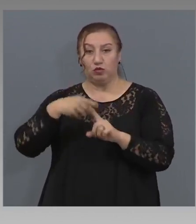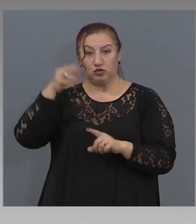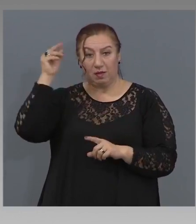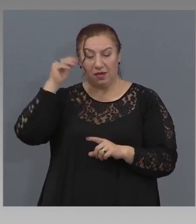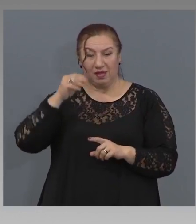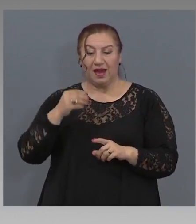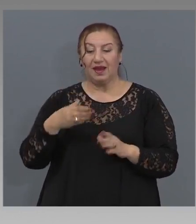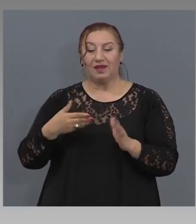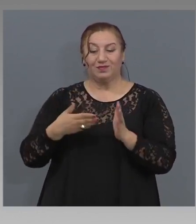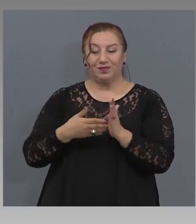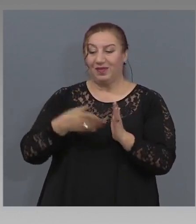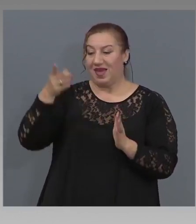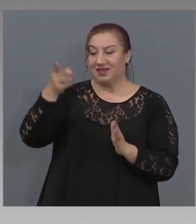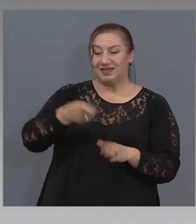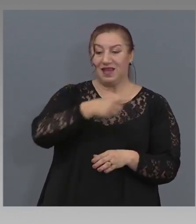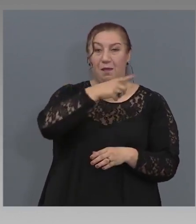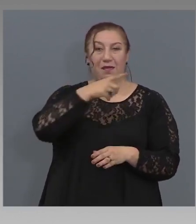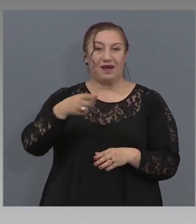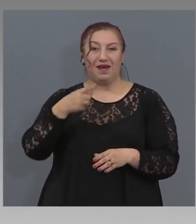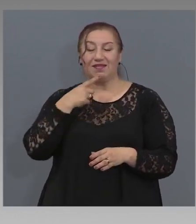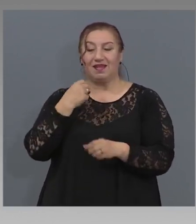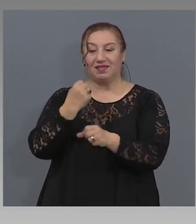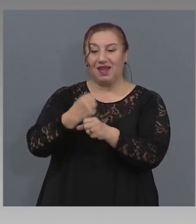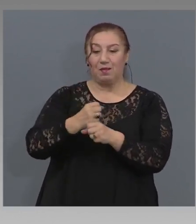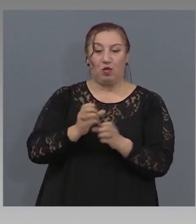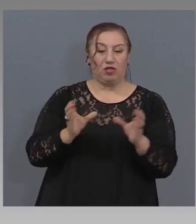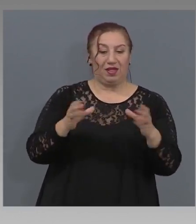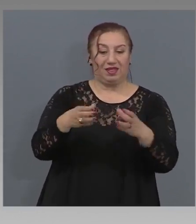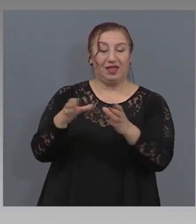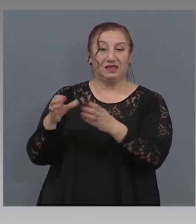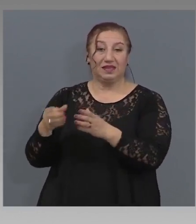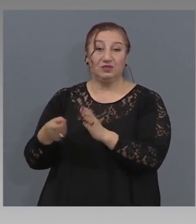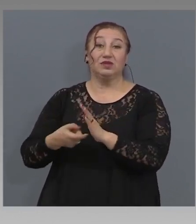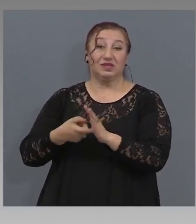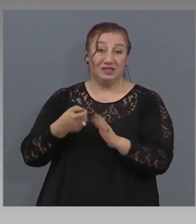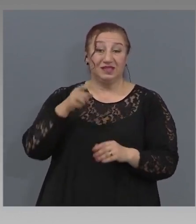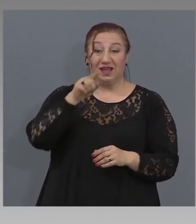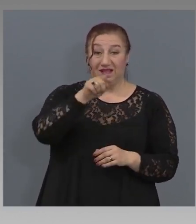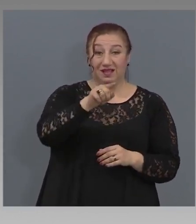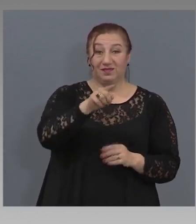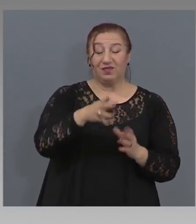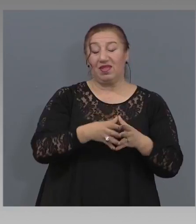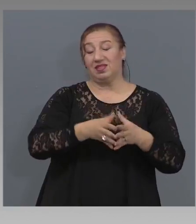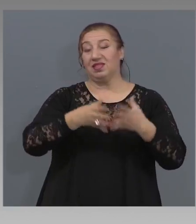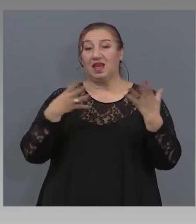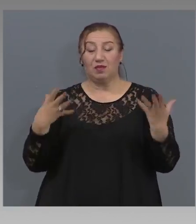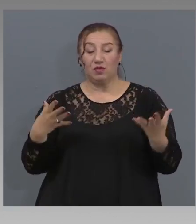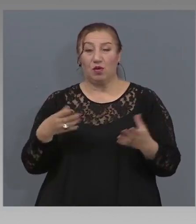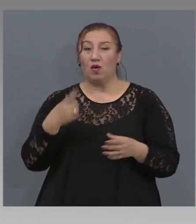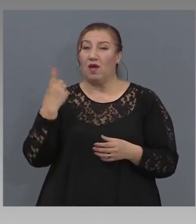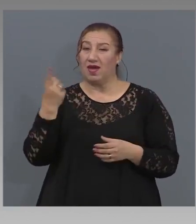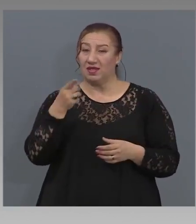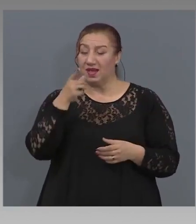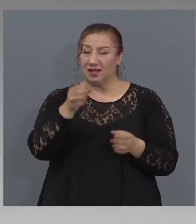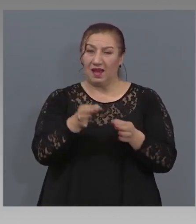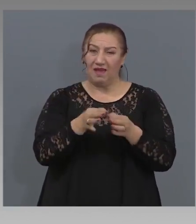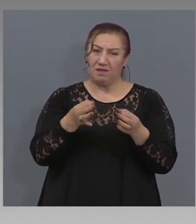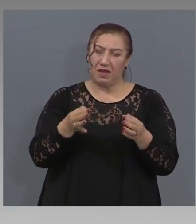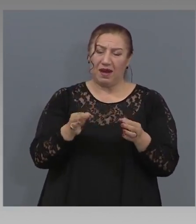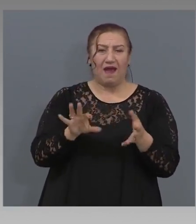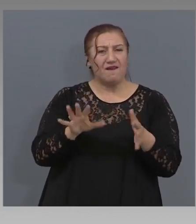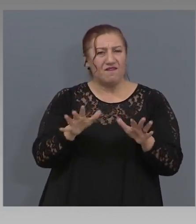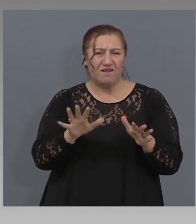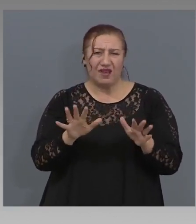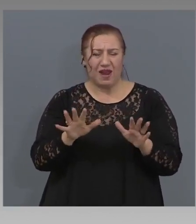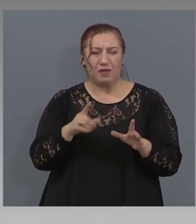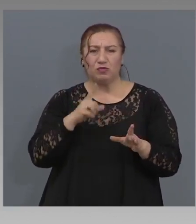на забраната за определени сектори, засегна тях най-много. Една такава мярка временна е личното ми